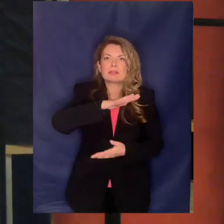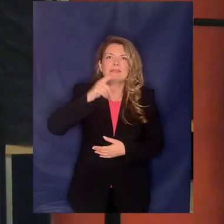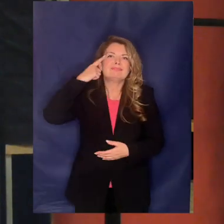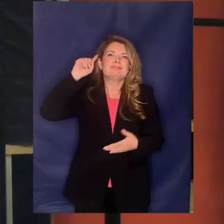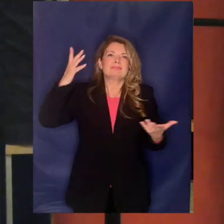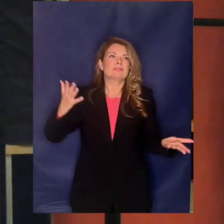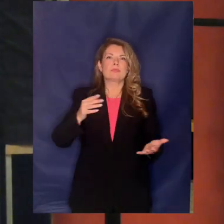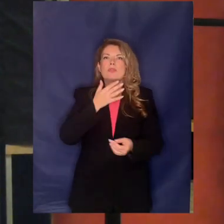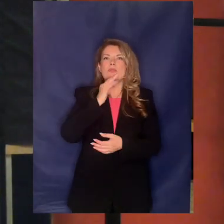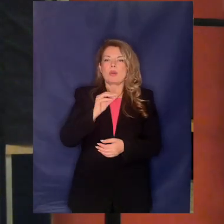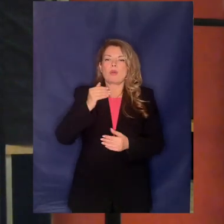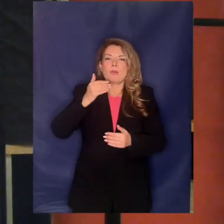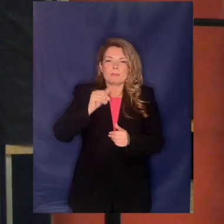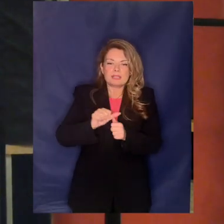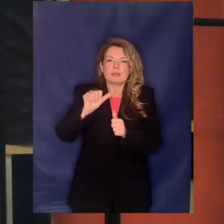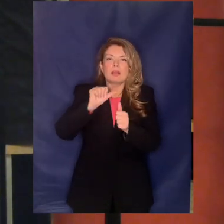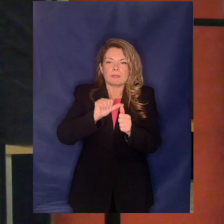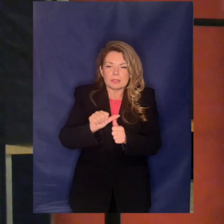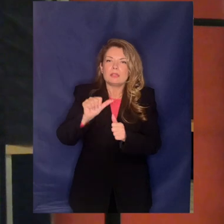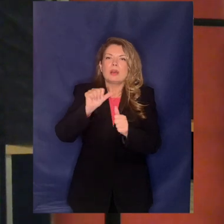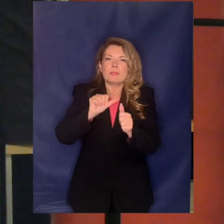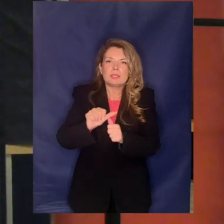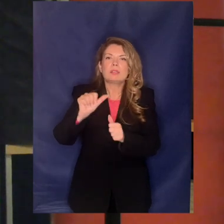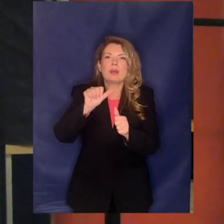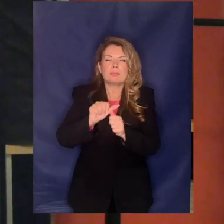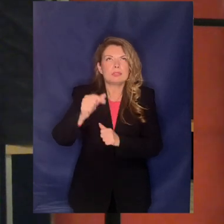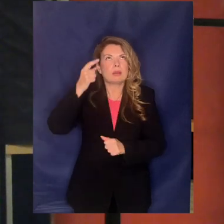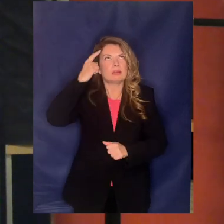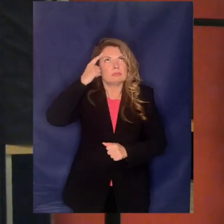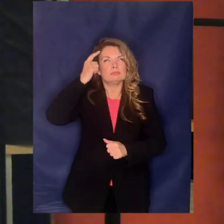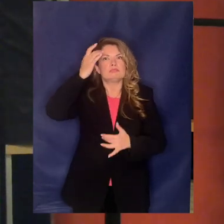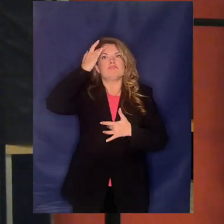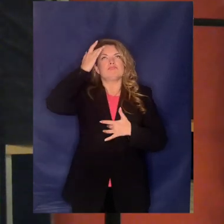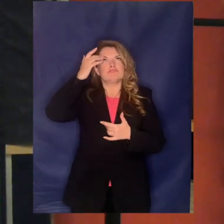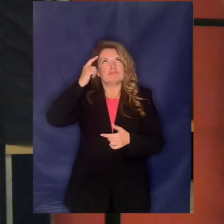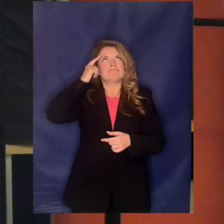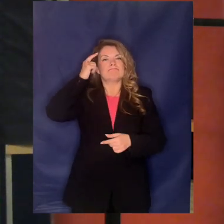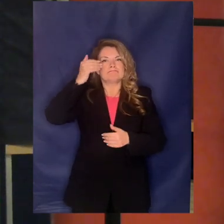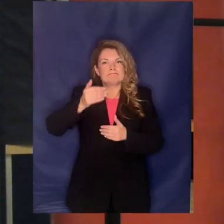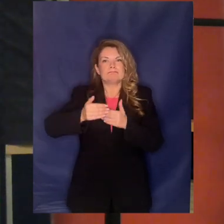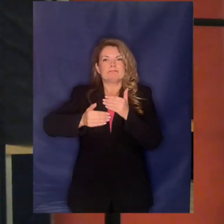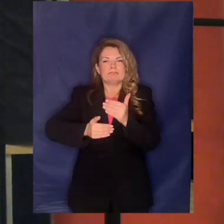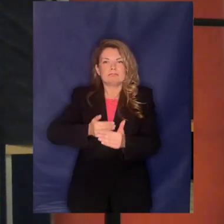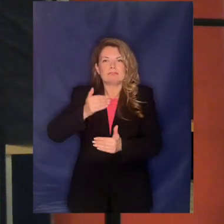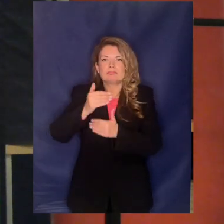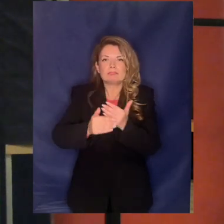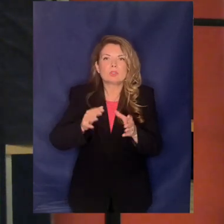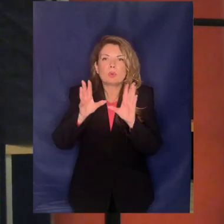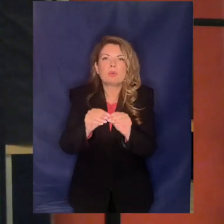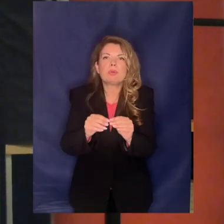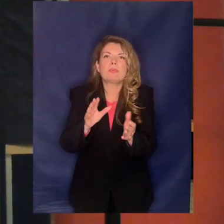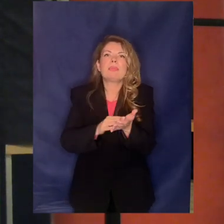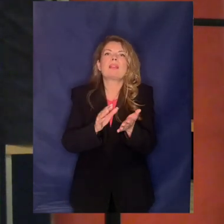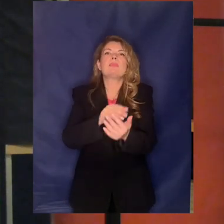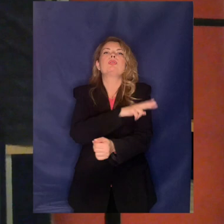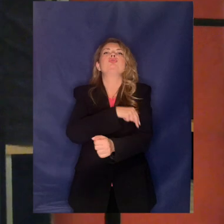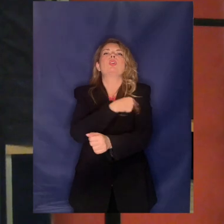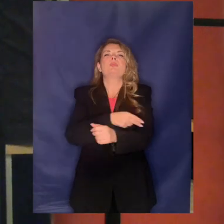ζουνε και μήνα του μήνα το ζήσαν περισσότερο δεν μάθανε ουσιαστικά για τη διάλυση του εθνικού συστήματος υγείας